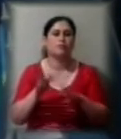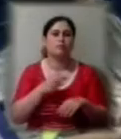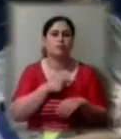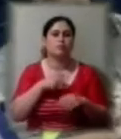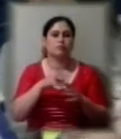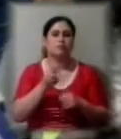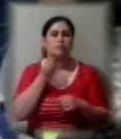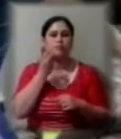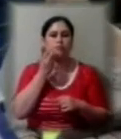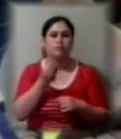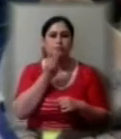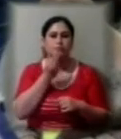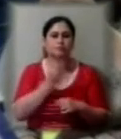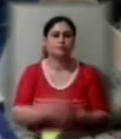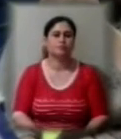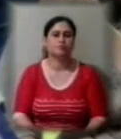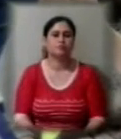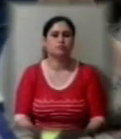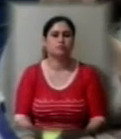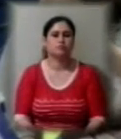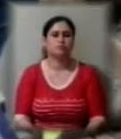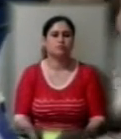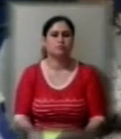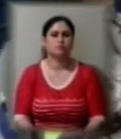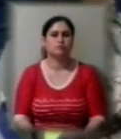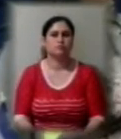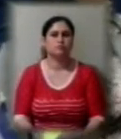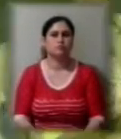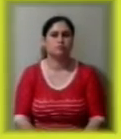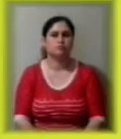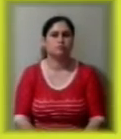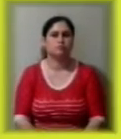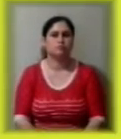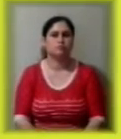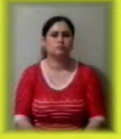перерву. Наталія Тимофєєва, Володислав Купрієв. Новини на Суспільному. Херсон.